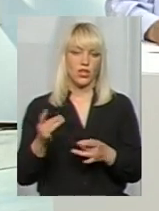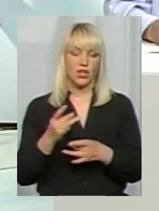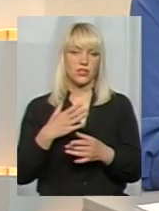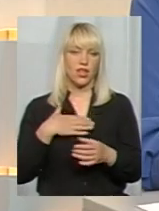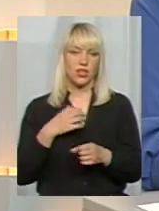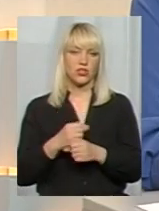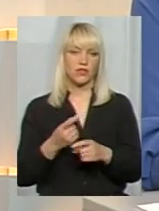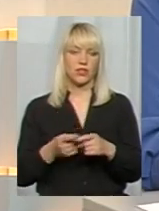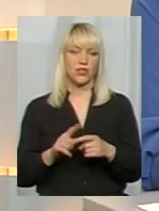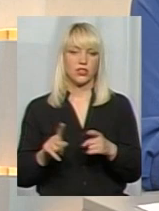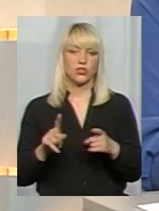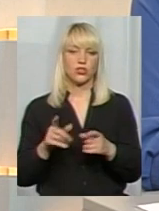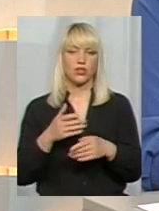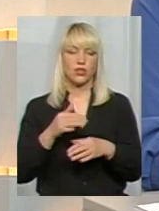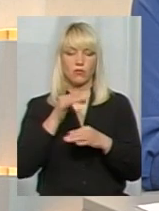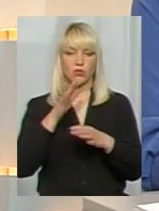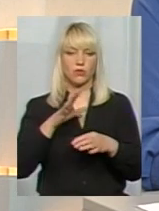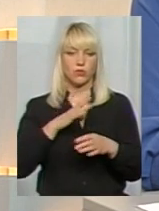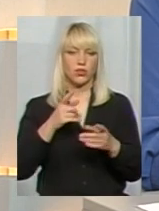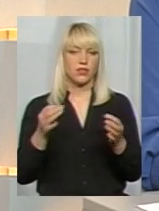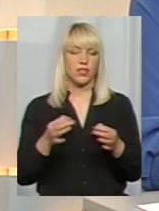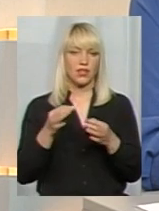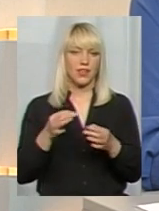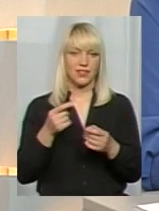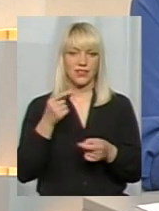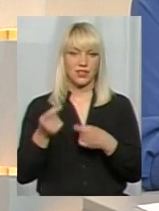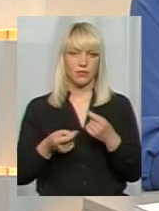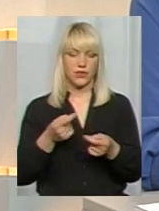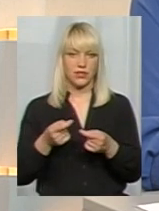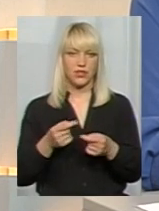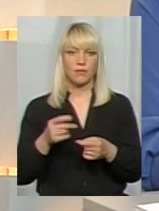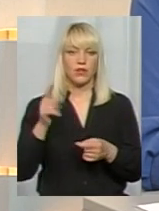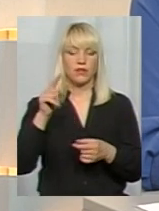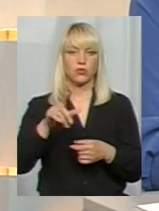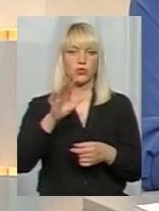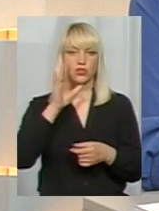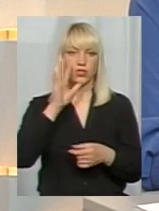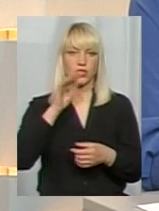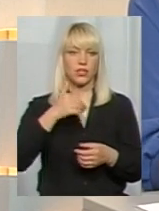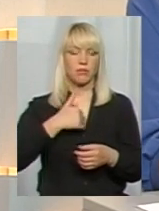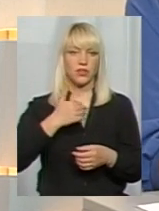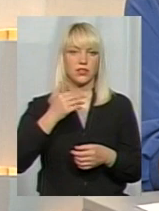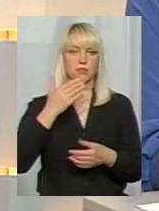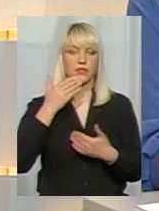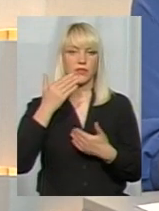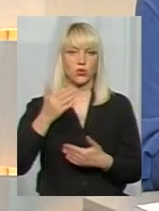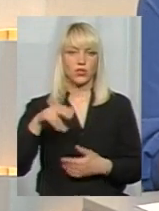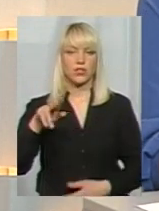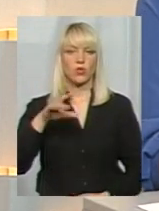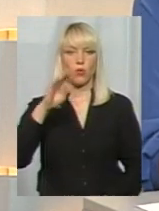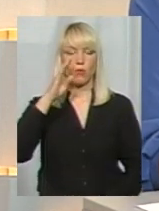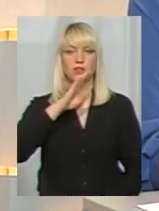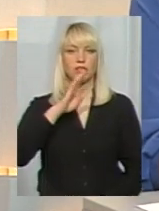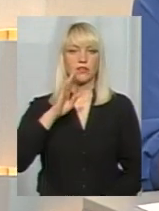на те, що не може бути ніяких дрібниць. Але в той же час я хотіла би звернутися до батьків і сказати, що,